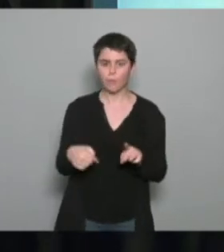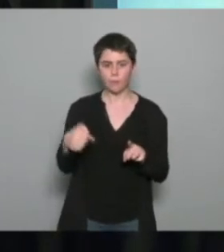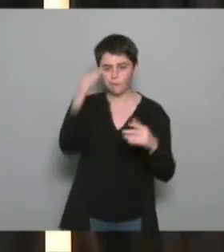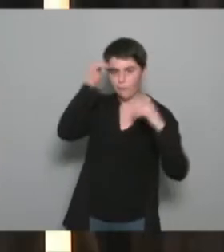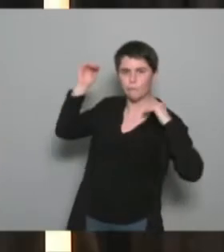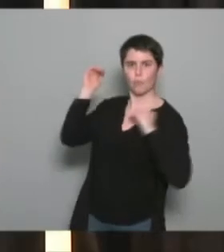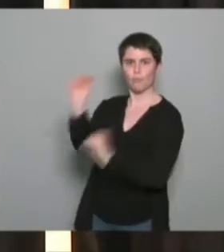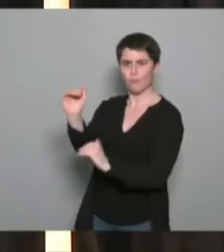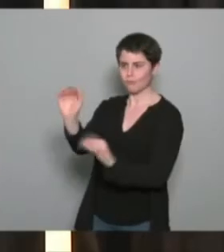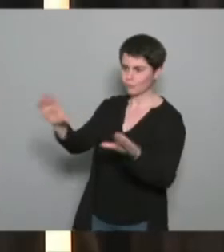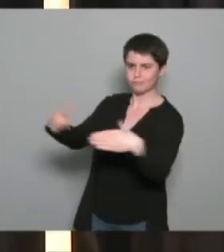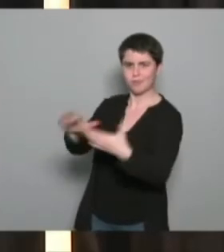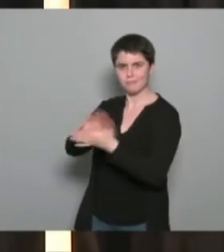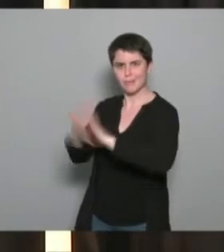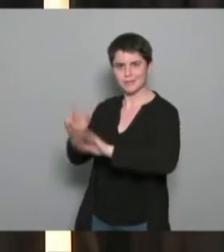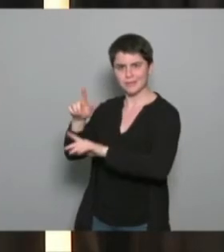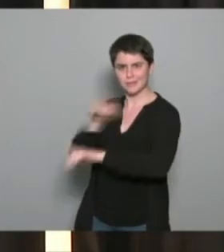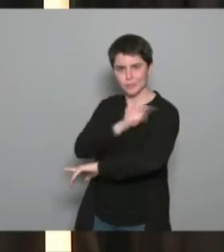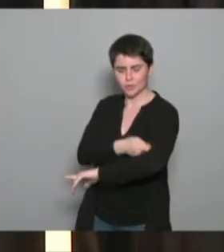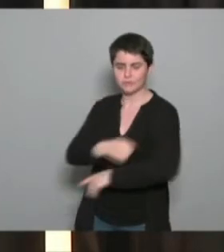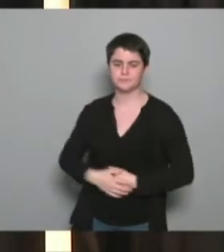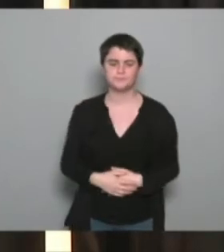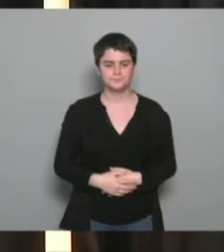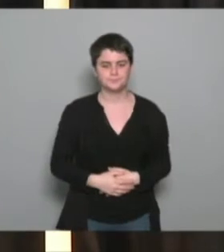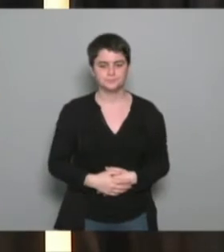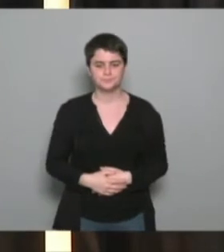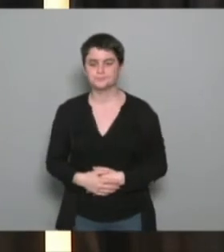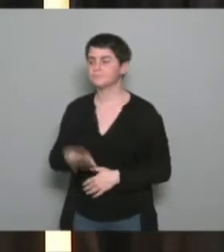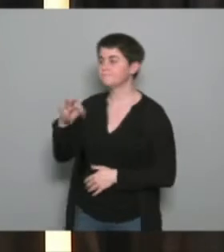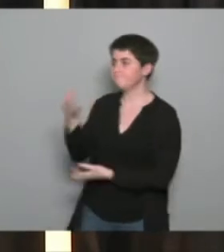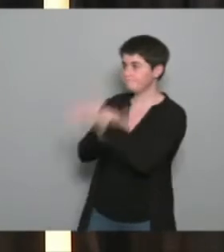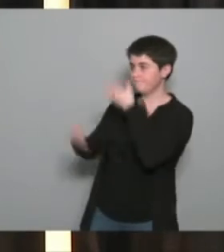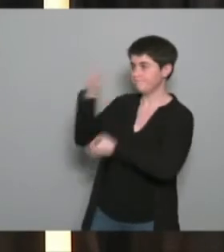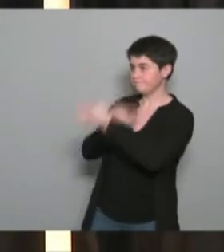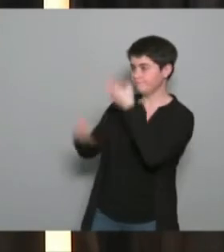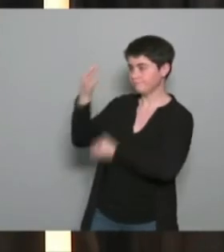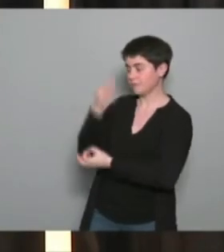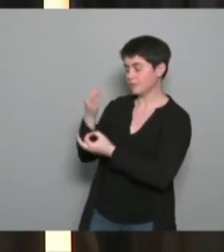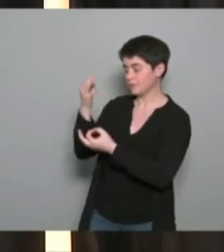ça revient c'est vrai effectivement à toutes les questions qu'on se pose il faut être formé c'est indéniable